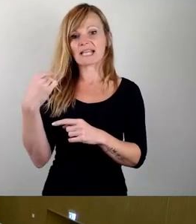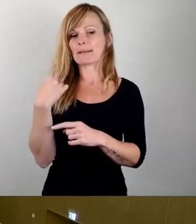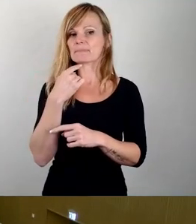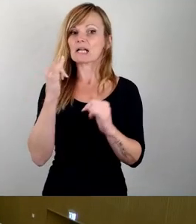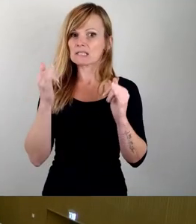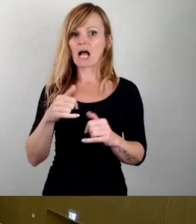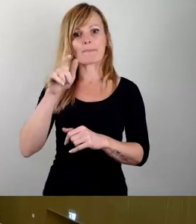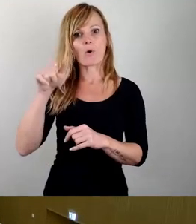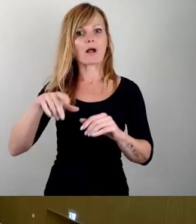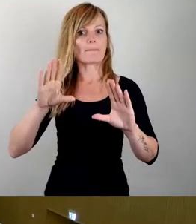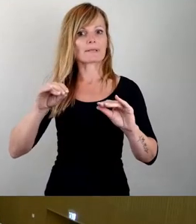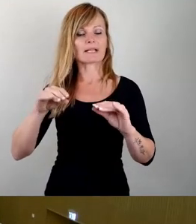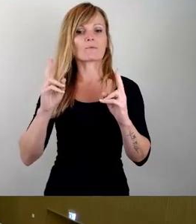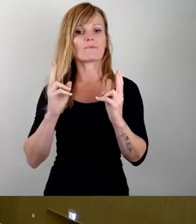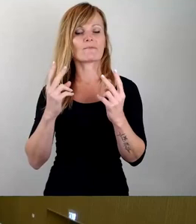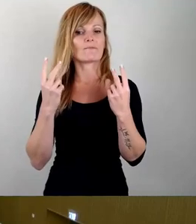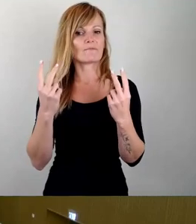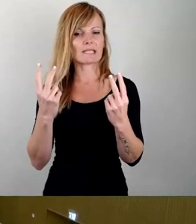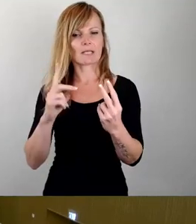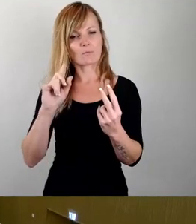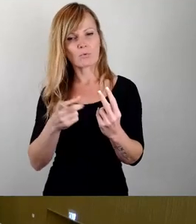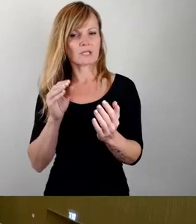finde ich ja ganz gut.